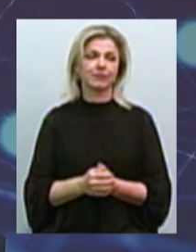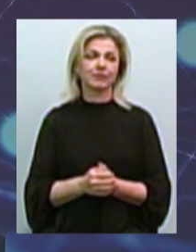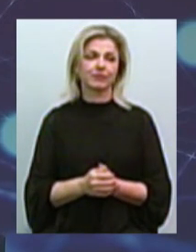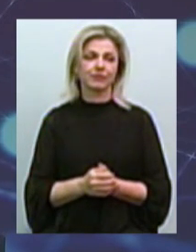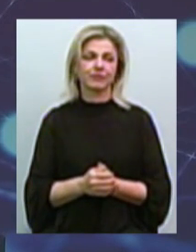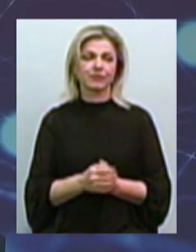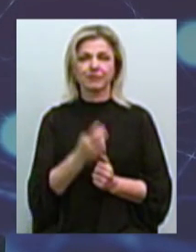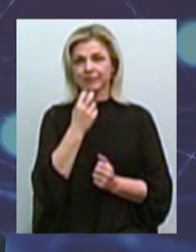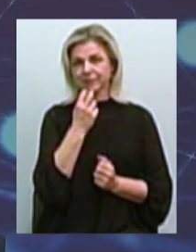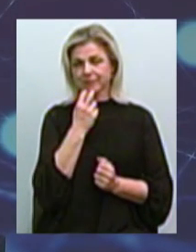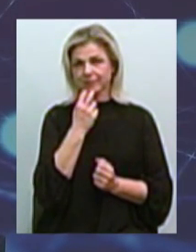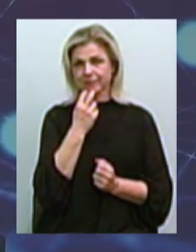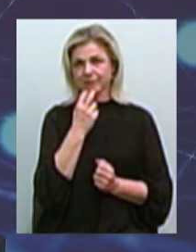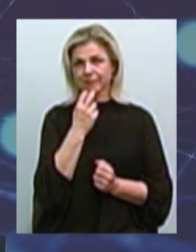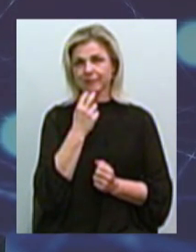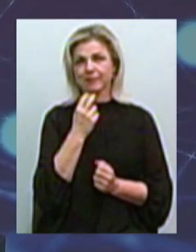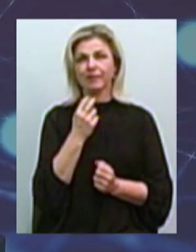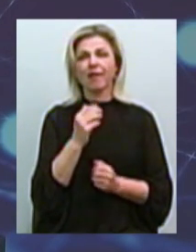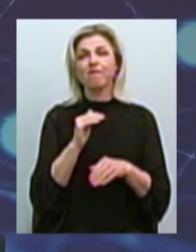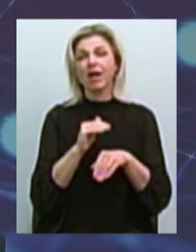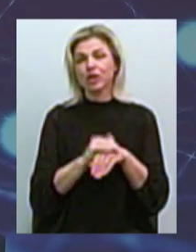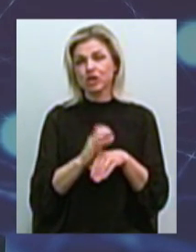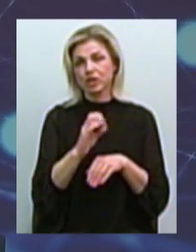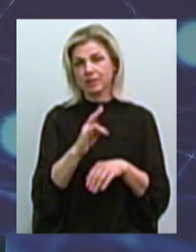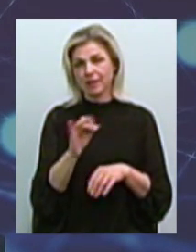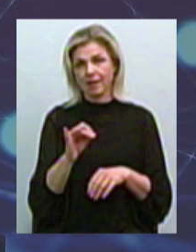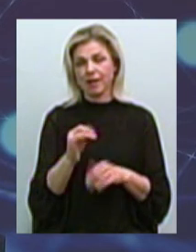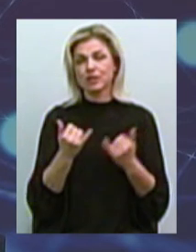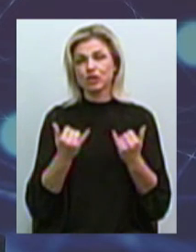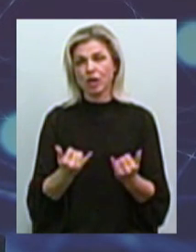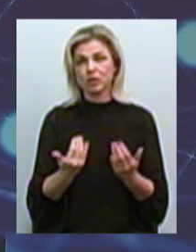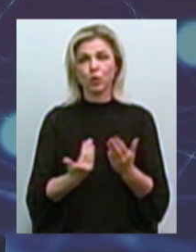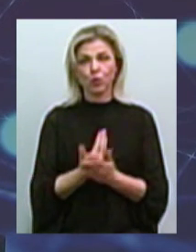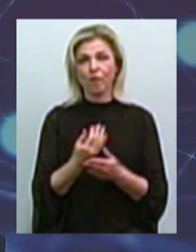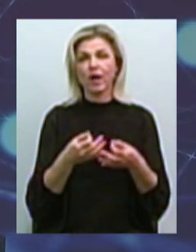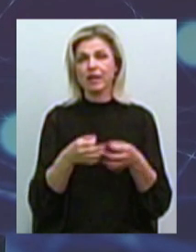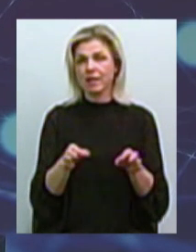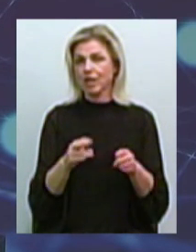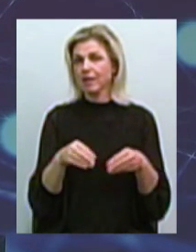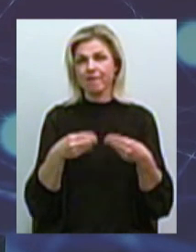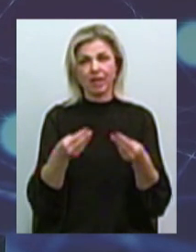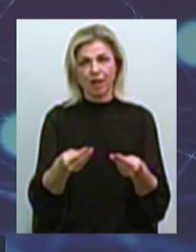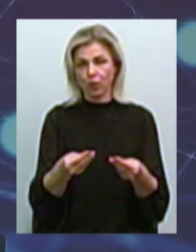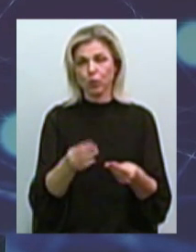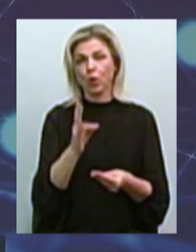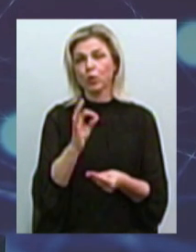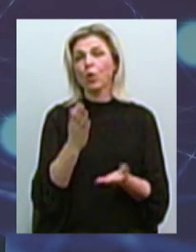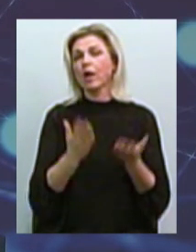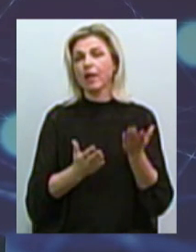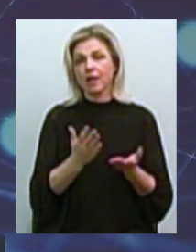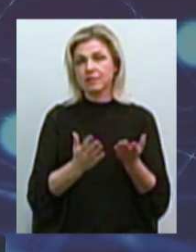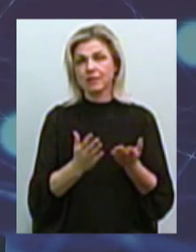означаю, що я только сказав. Нагадай ему, глядачам. Фактически, да, ну, сейчас новые разрешения не видаются. Но если,